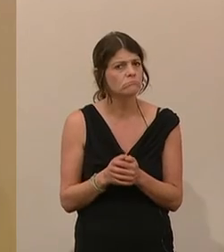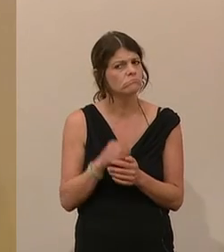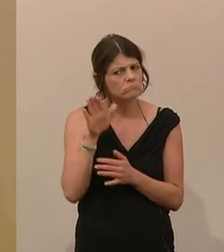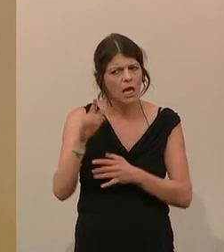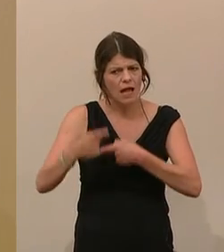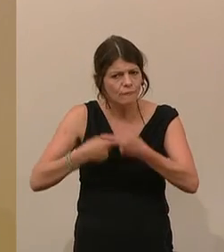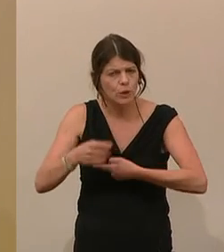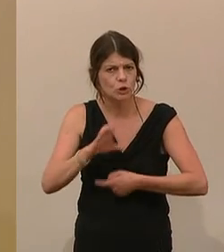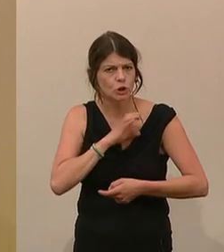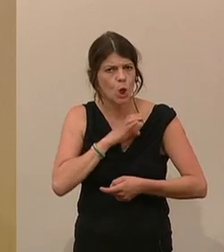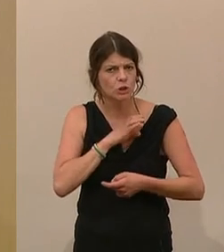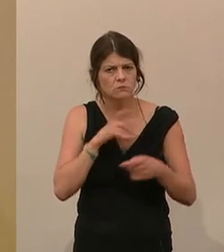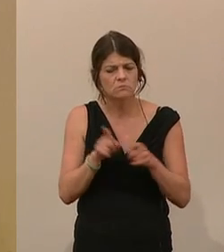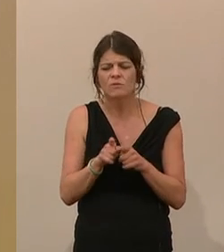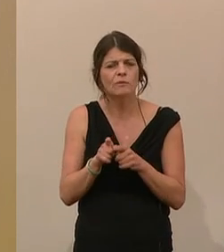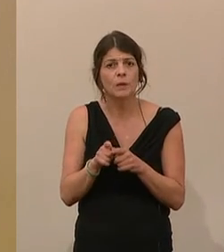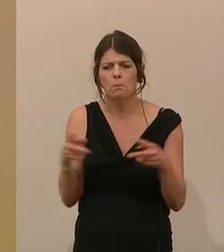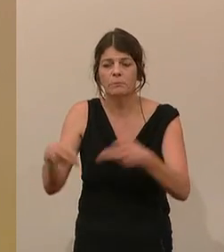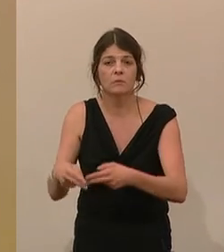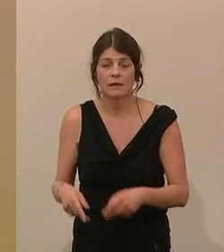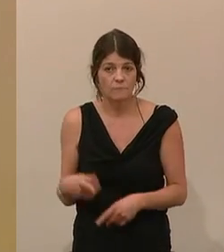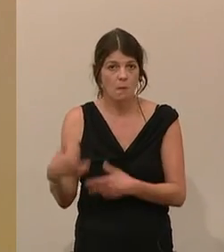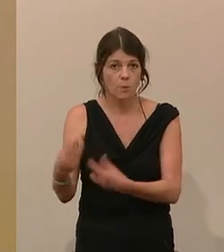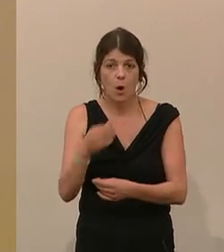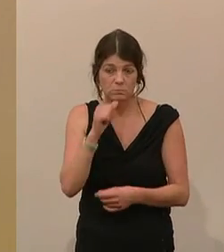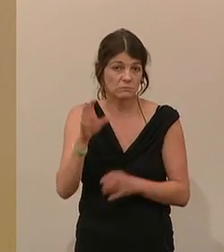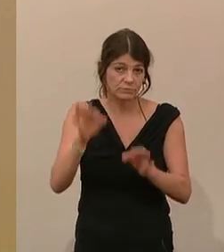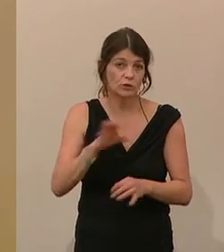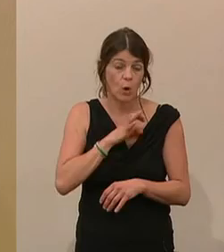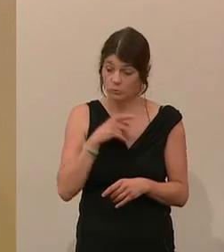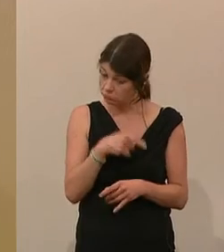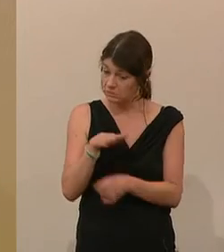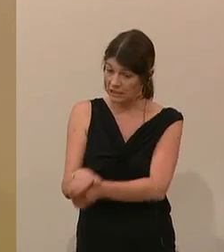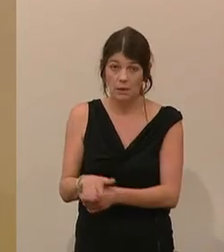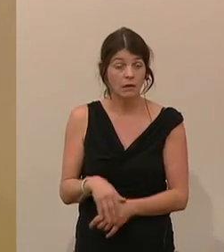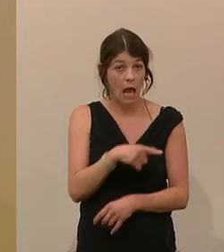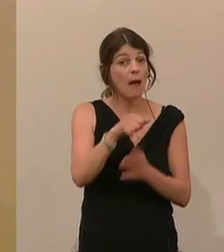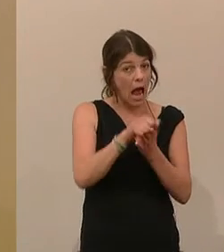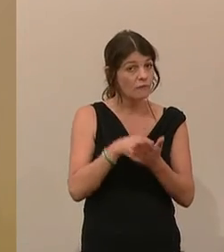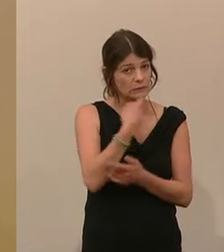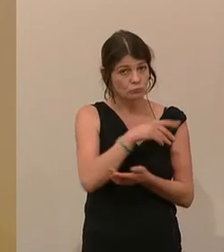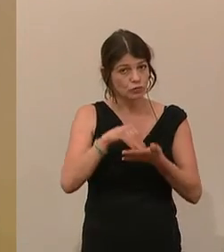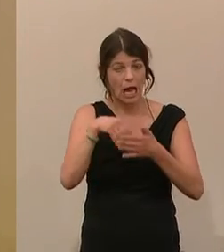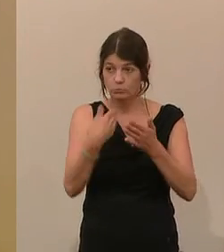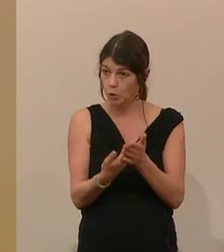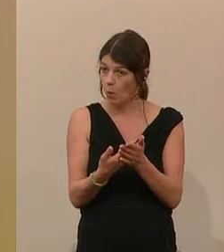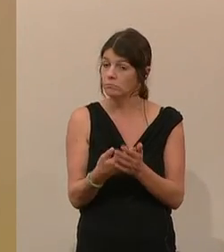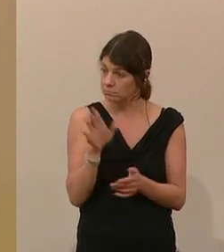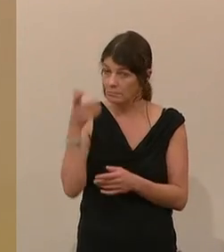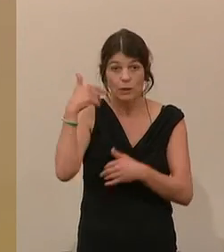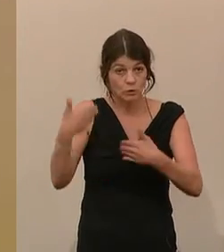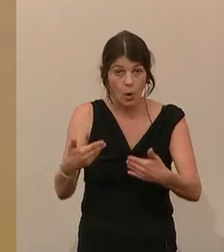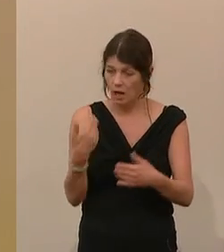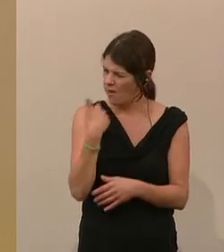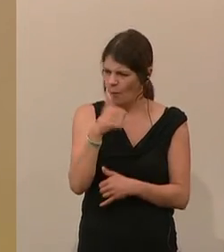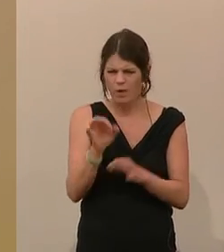Entwicklungschancen beschnitten werden. Das sei Diskriminierung. Das war ihre anfängliche Meinung, die ich zu 100 Prozent